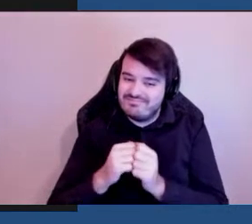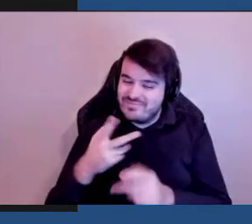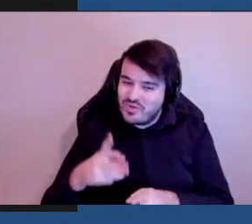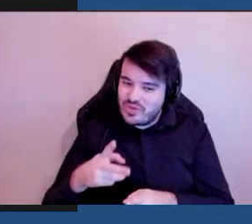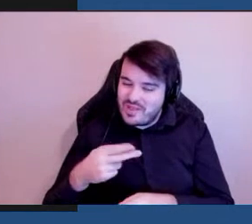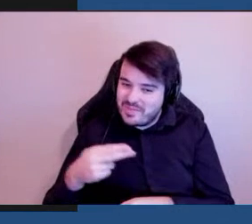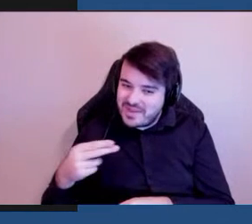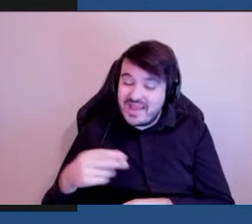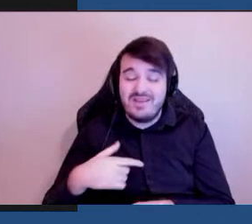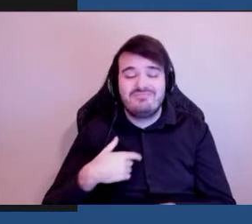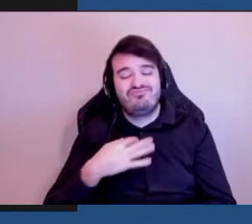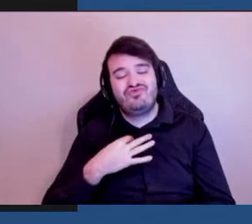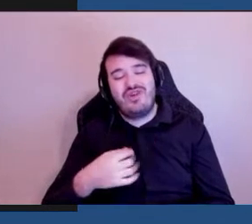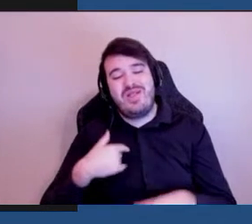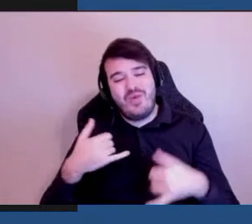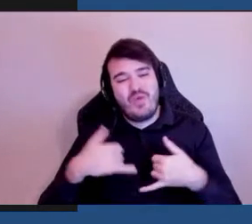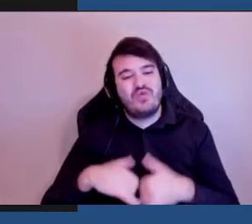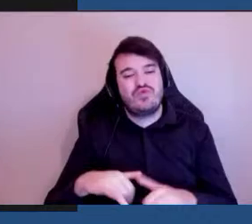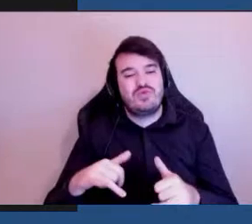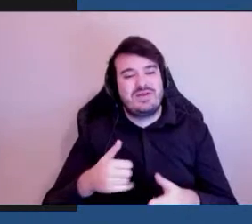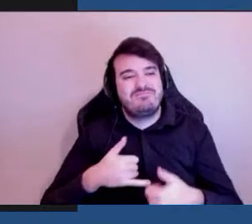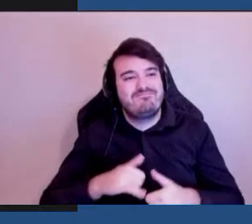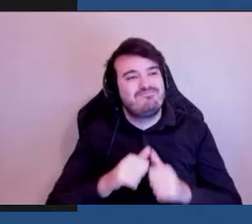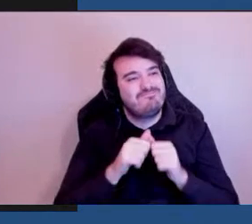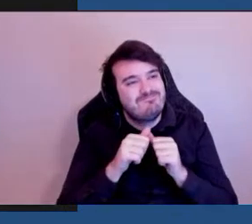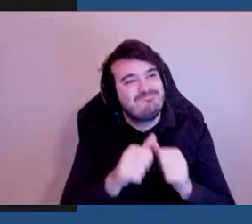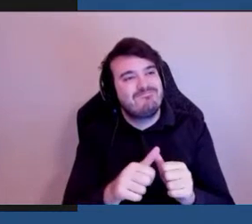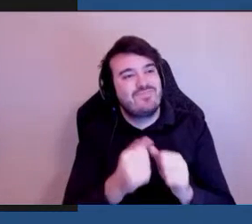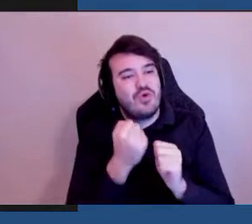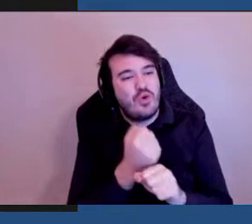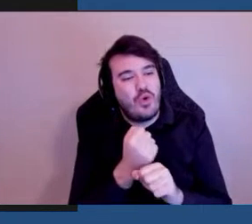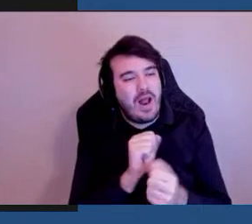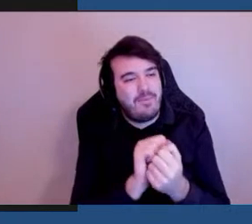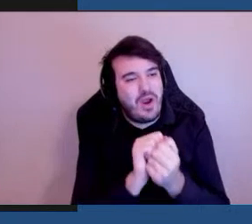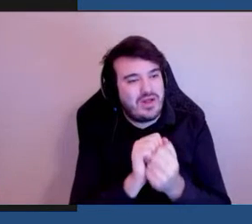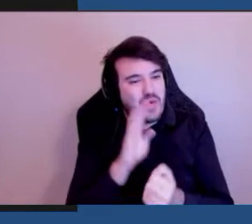continuer ou poursuivre cette collaboration à l'avenir